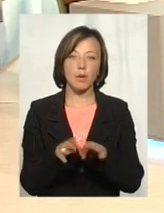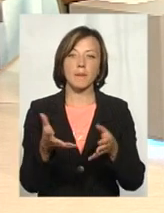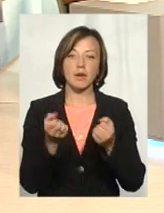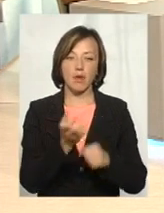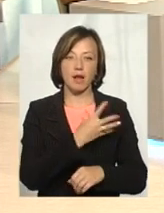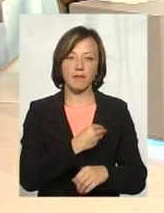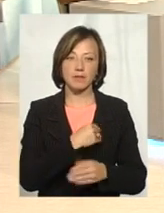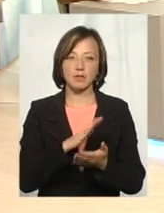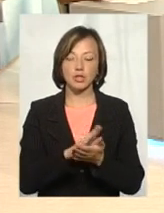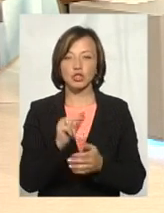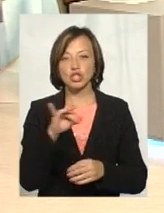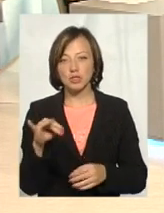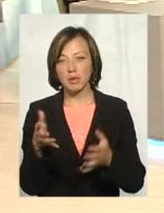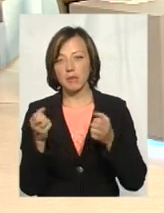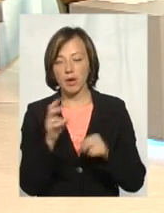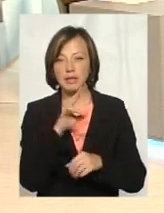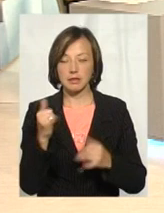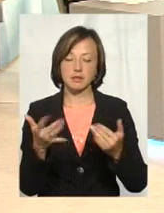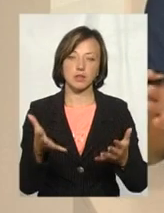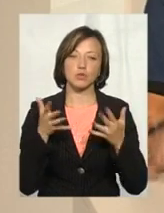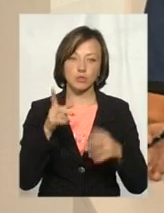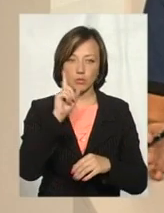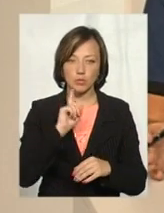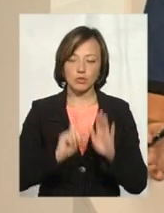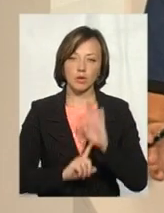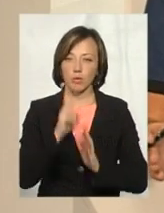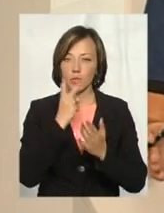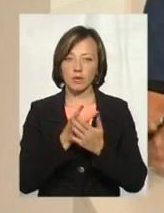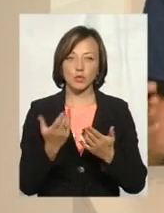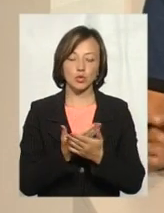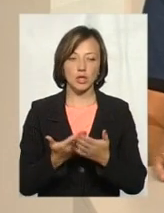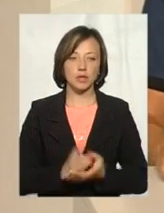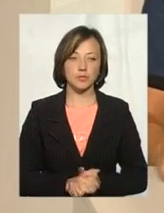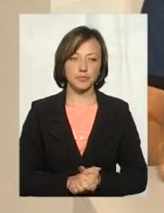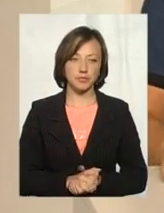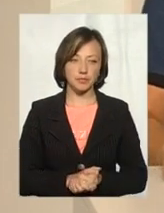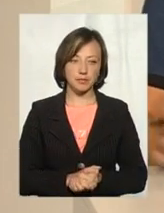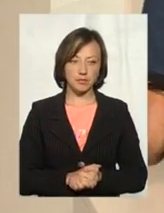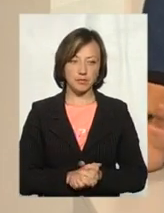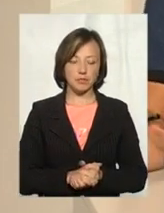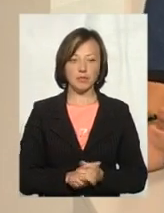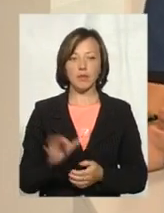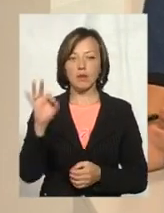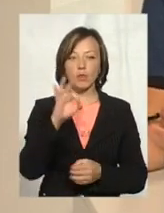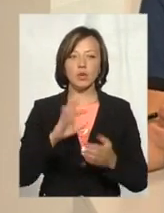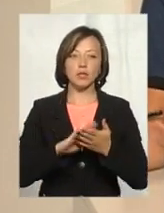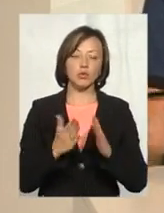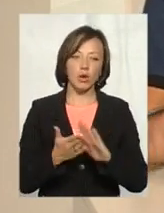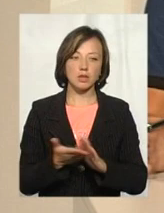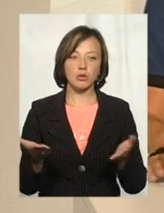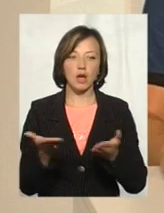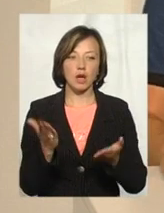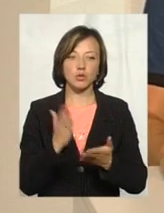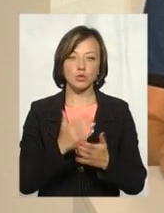львівське сміття. Чи приймає, чи ні, зараз це з'ясуємо. Але спочатку давайте подивимося сюжет нашої інформаційної служби про ту ситуацію, яка